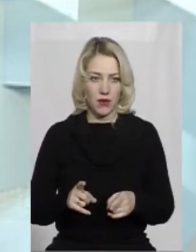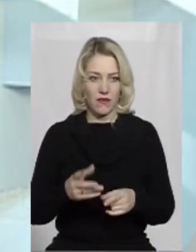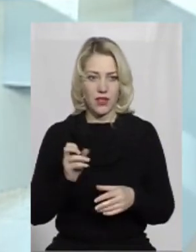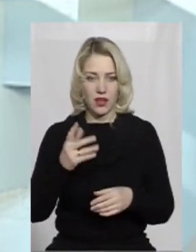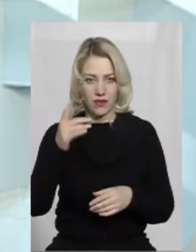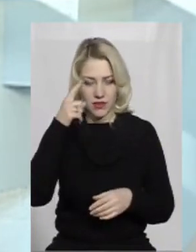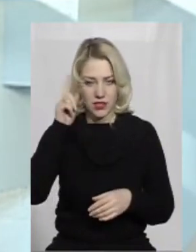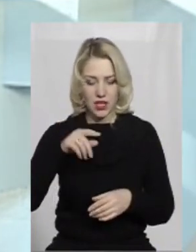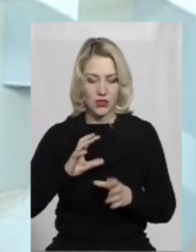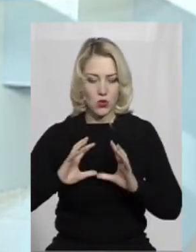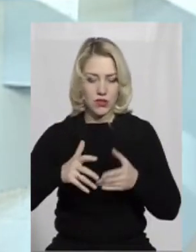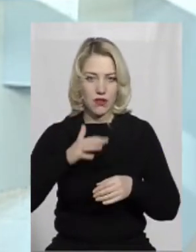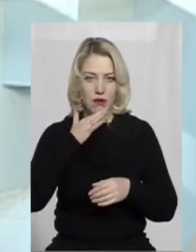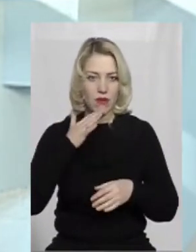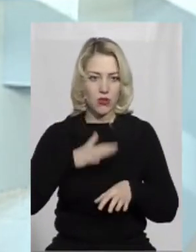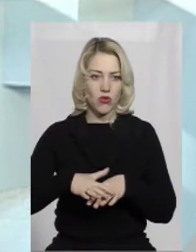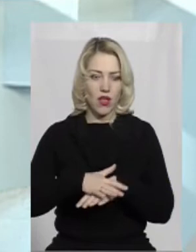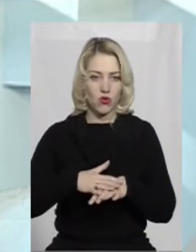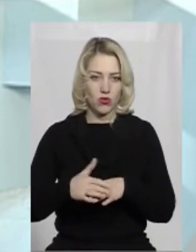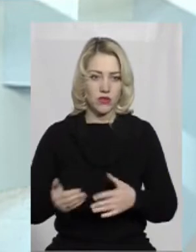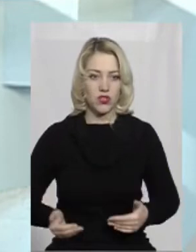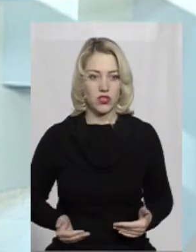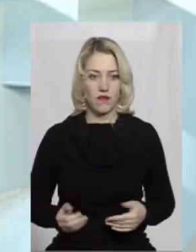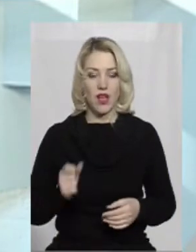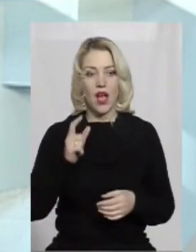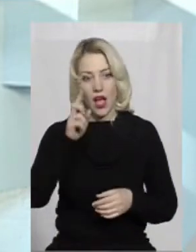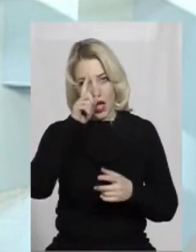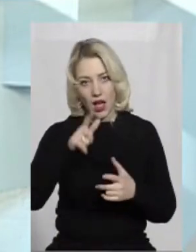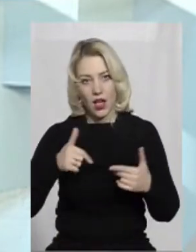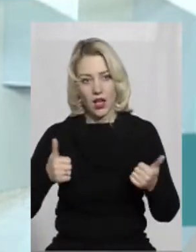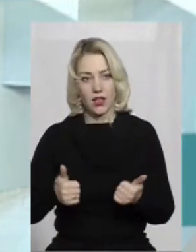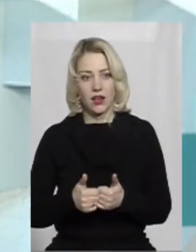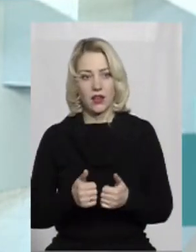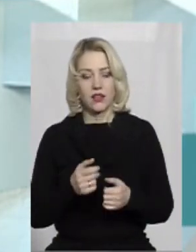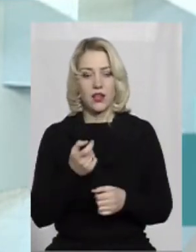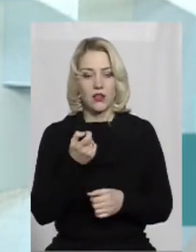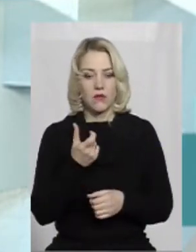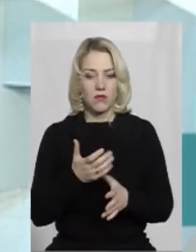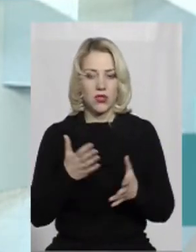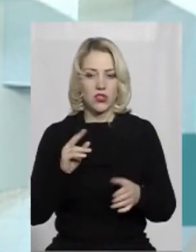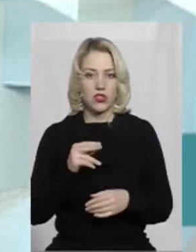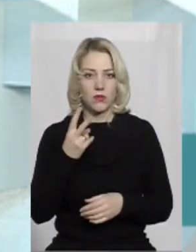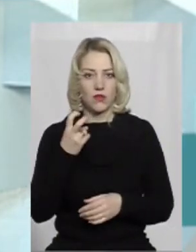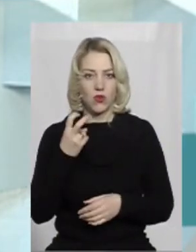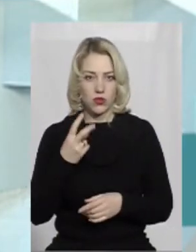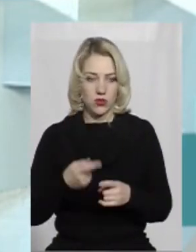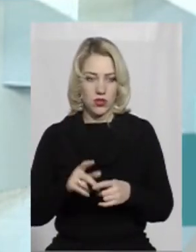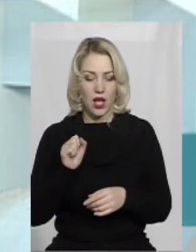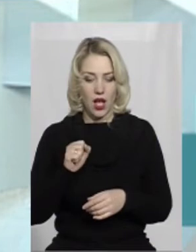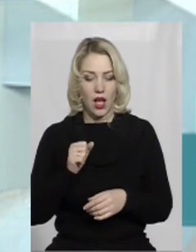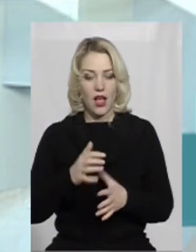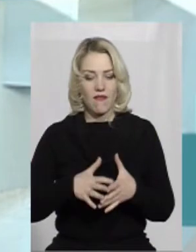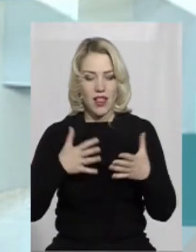як ви знаєте, в світі дуже багато народів живе, а країн приблизно трішки більше 200 є. А велика